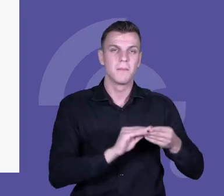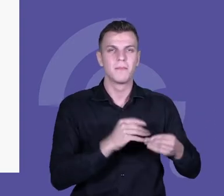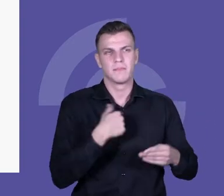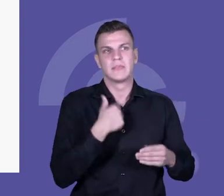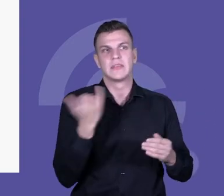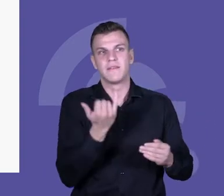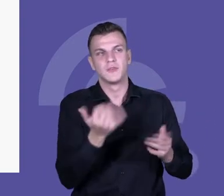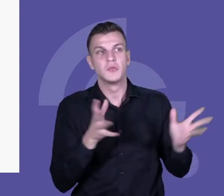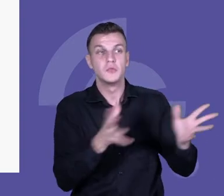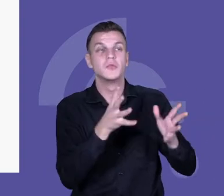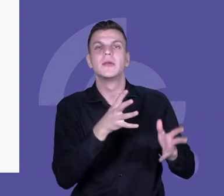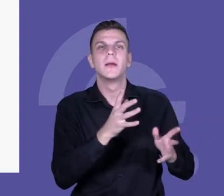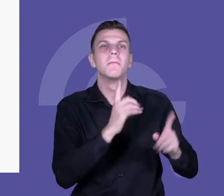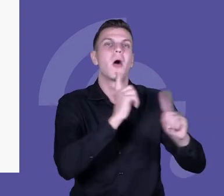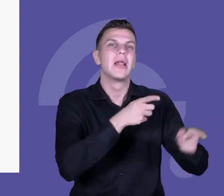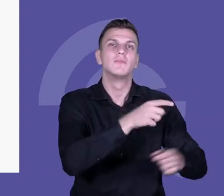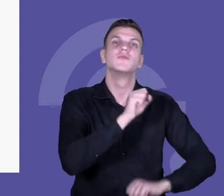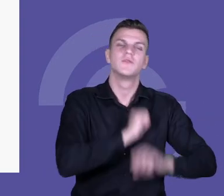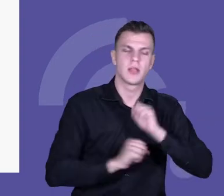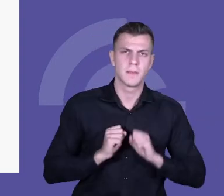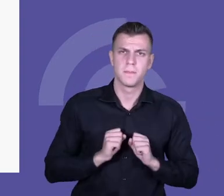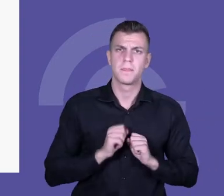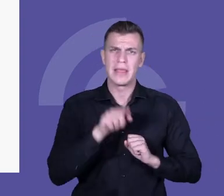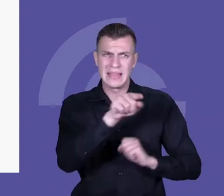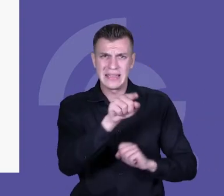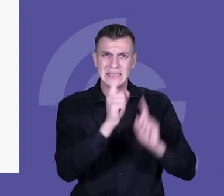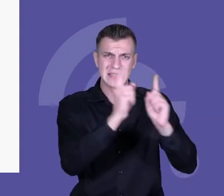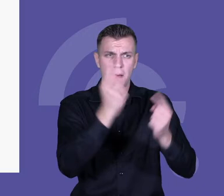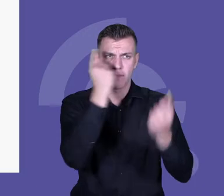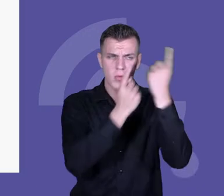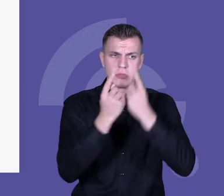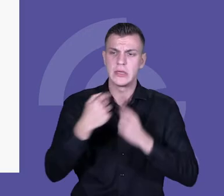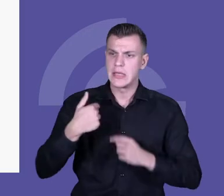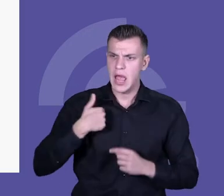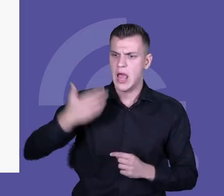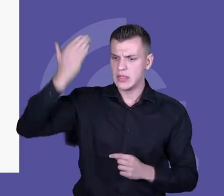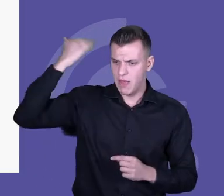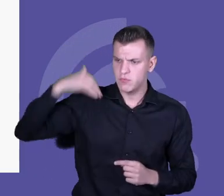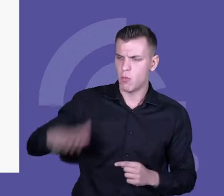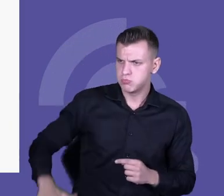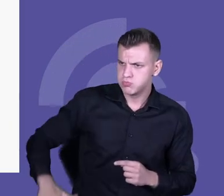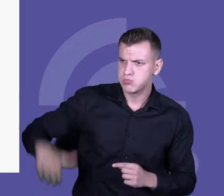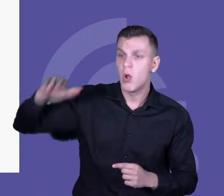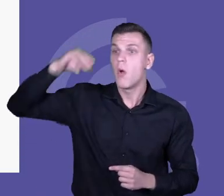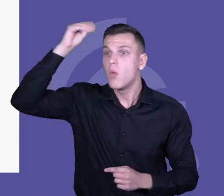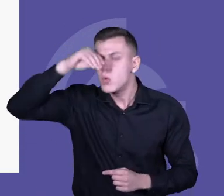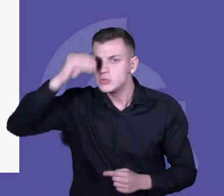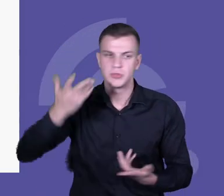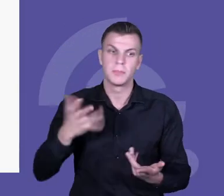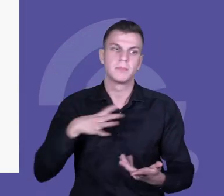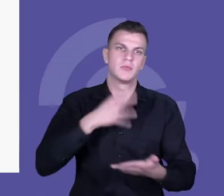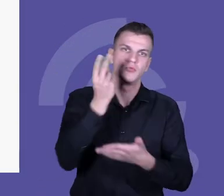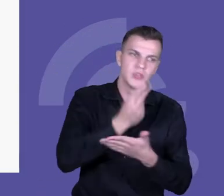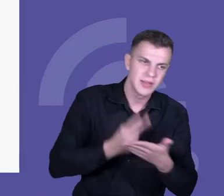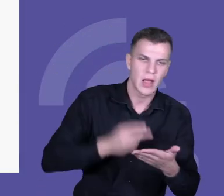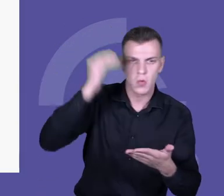żeby pomyśleć, co było dla mnie ważne, kiedy ja się uczyłam albo kiedy ja uczyłam się czytania albo pisania albo pływania.